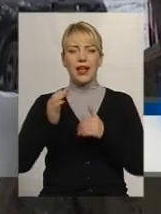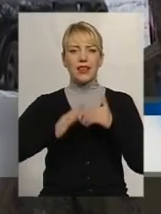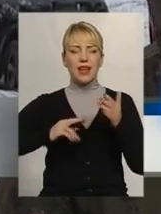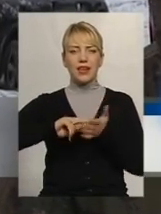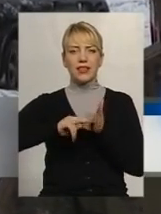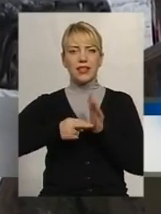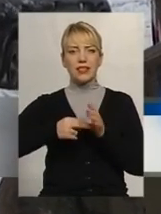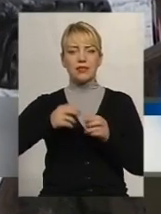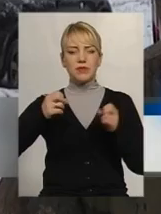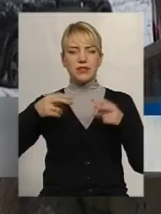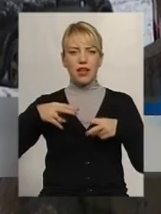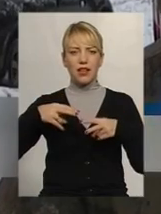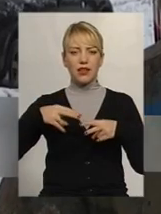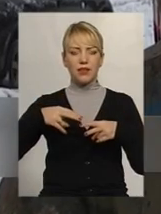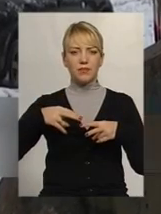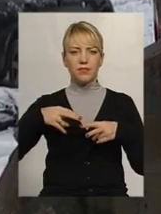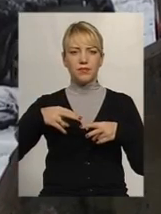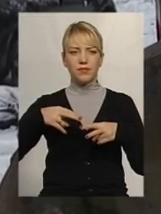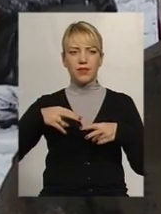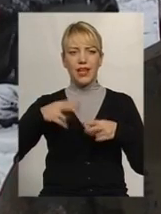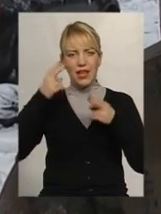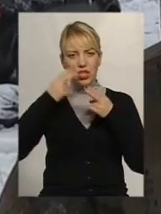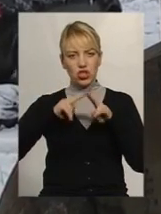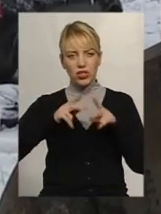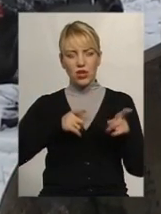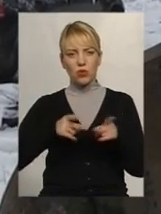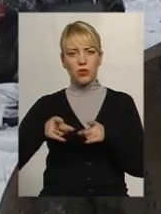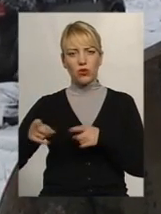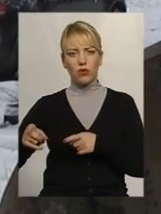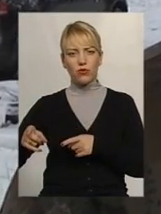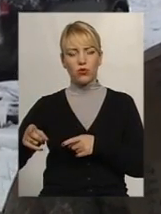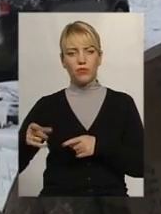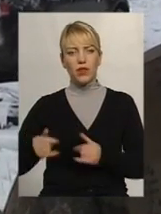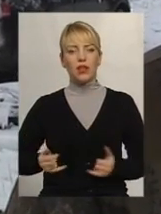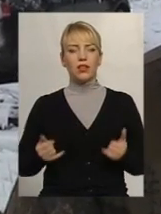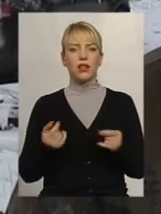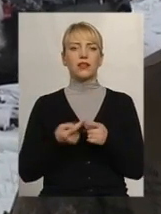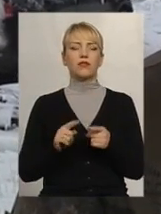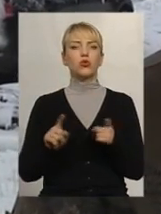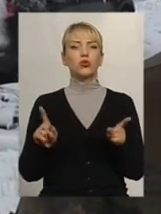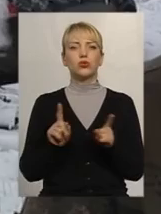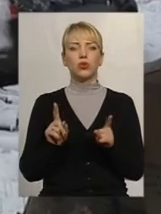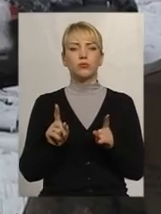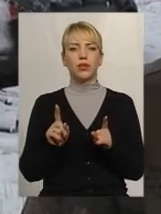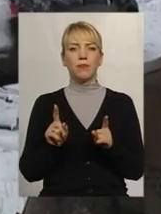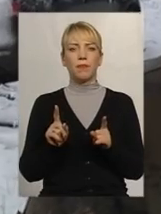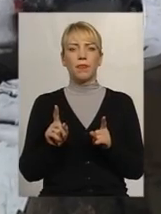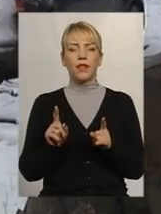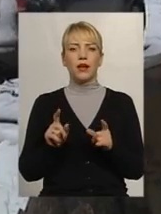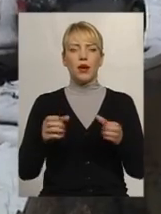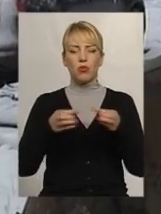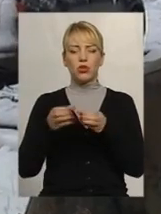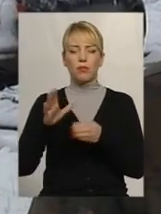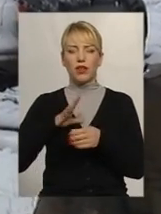топографію, інженерну підготовку, для того, щоб підрозділення було готове